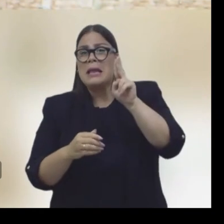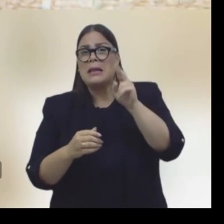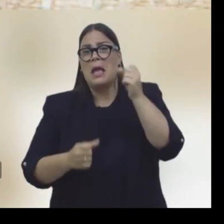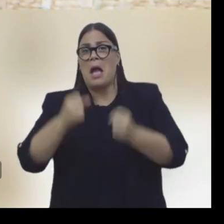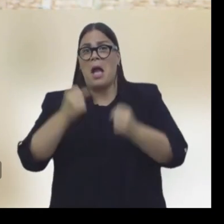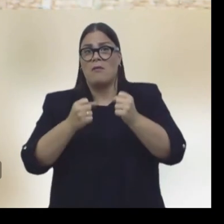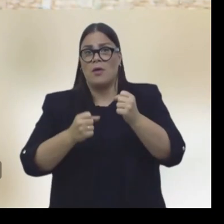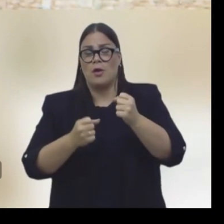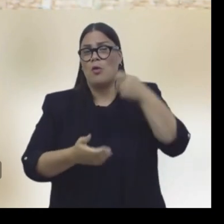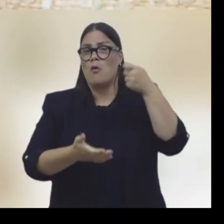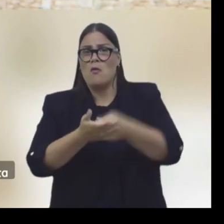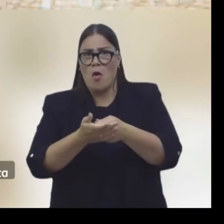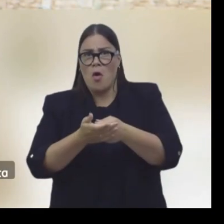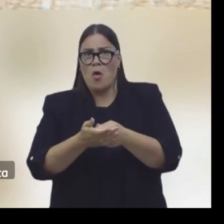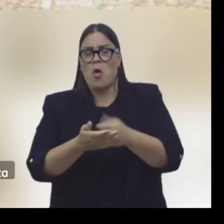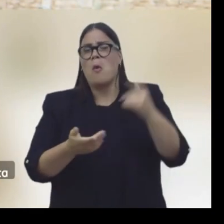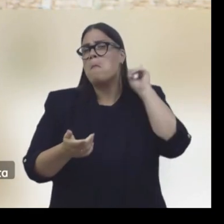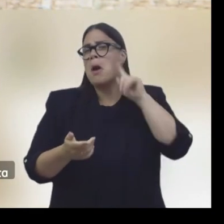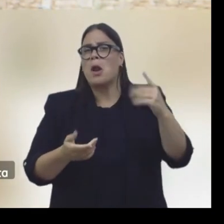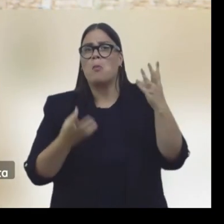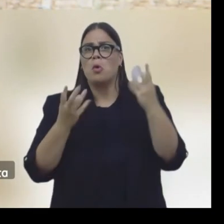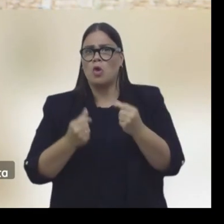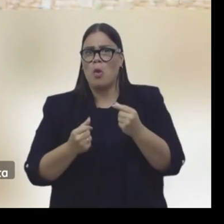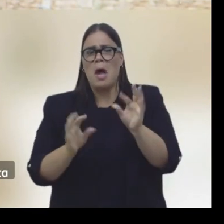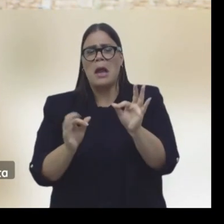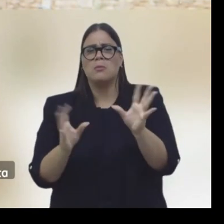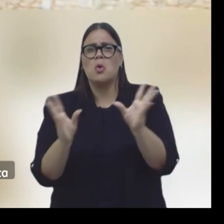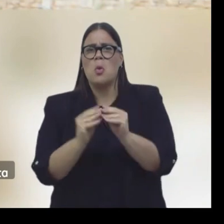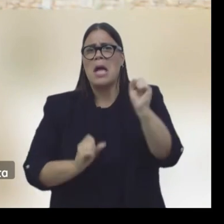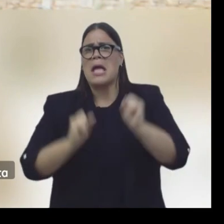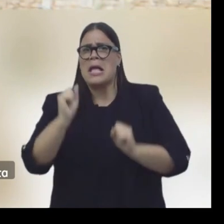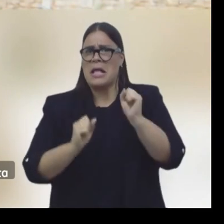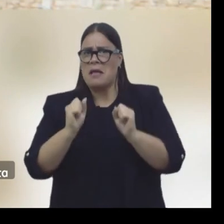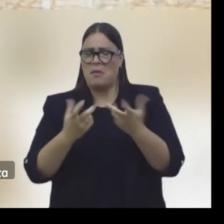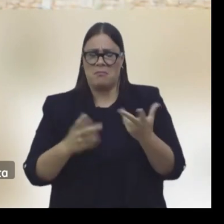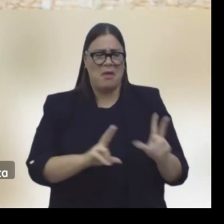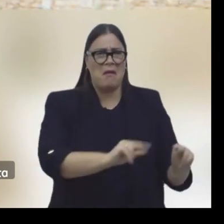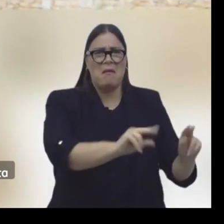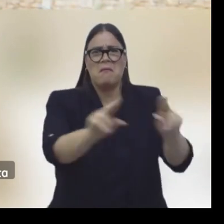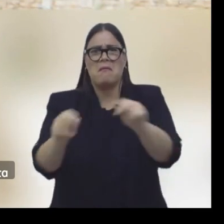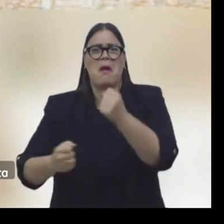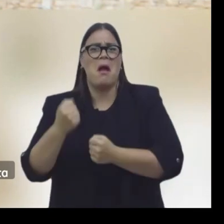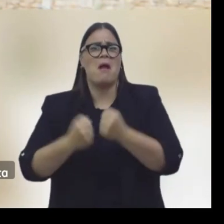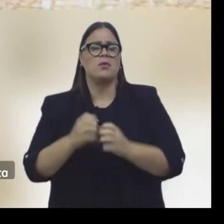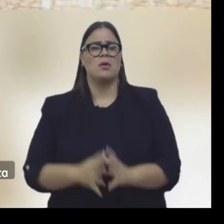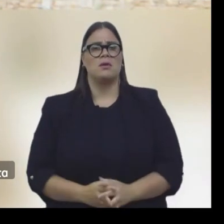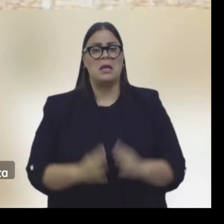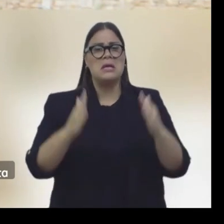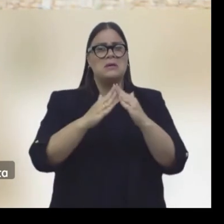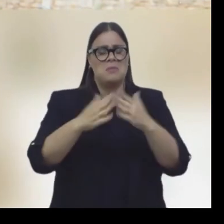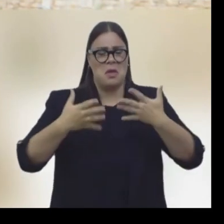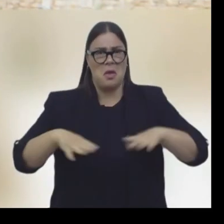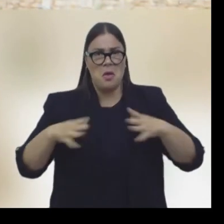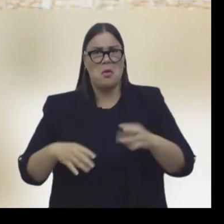τέλη κυκλοφορίας των αυτοκινήτων, με έναν άνομο νόμο, να ρυθμίζονται ανάλογα με τα κυβικά, ενώ το καθένα έχει τέσσερις ρόδες.